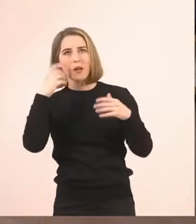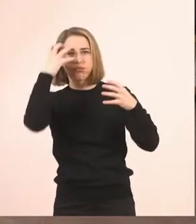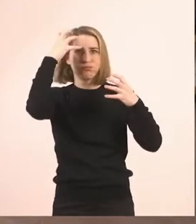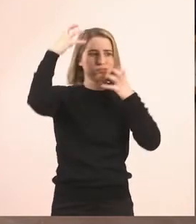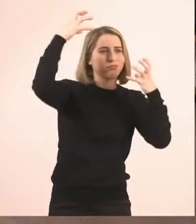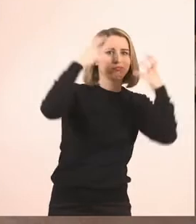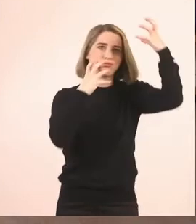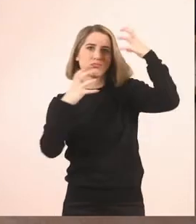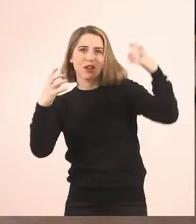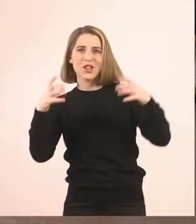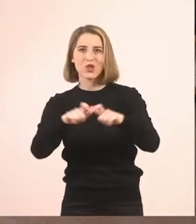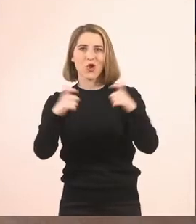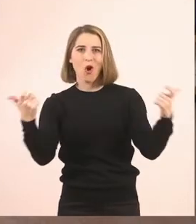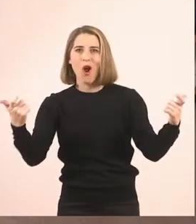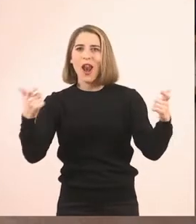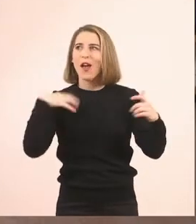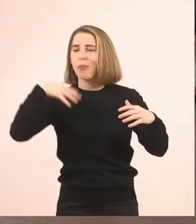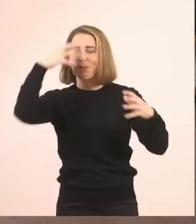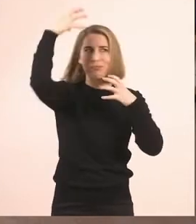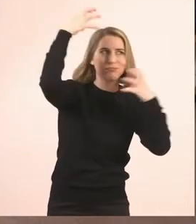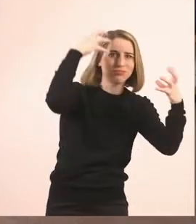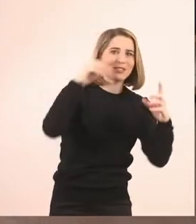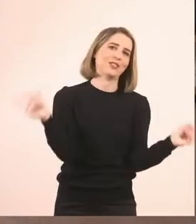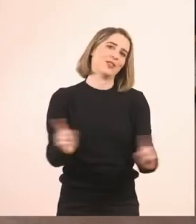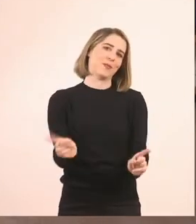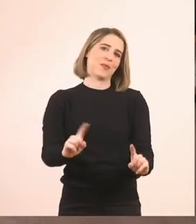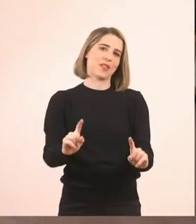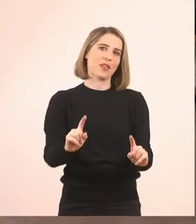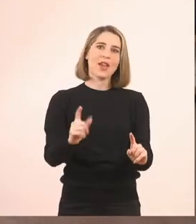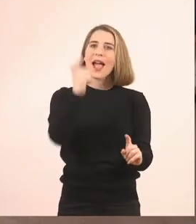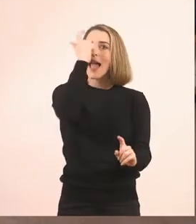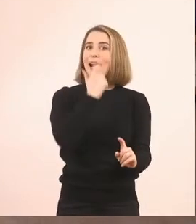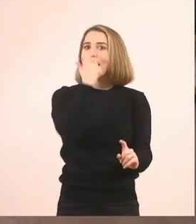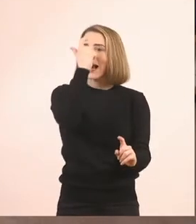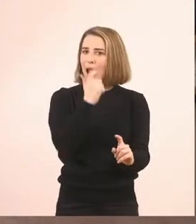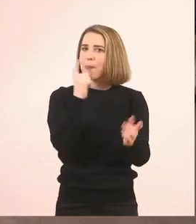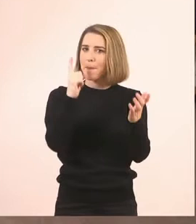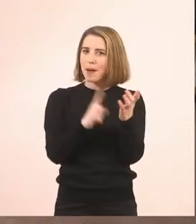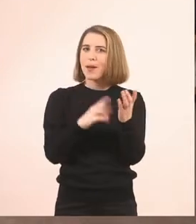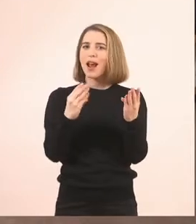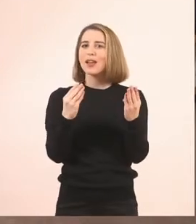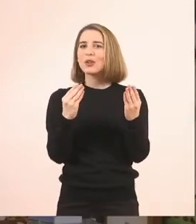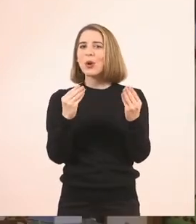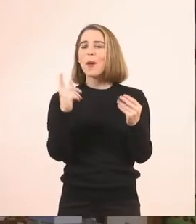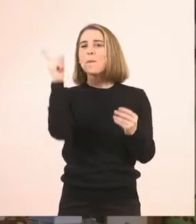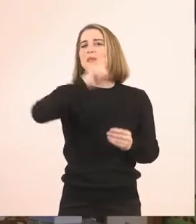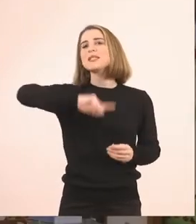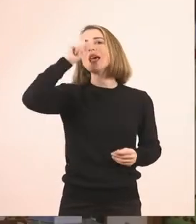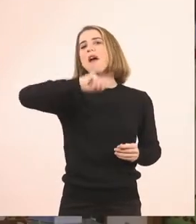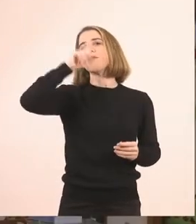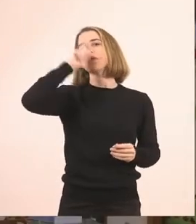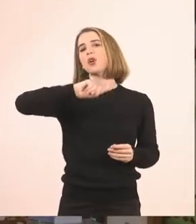τα παιχνίδια μας θα ήμασταν όλοι χτυπημένοι. Ο σκοπός είναι πώς να κλάψουμε, χωρίς να κλάψουμε στην ουσία, ούτε να σκεφτούμε κάτι λυπητερό,